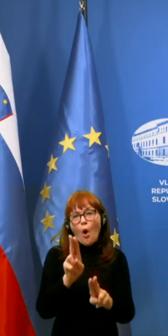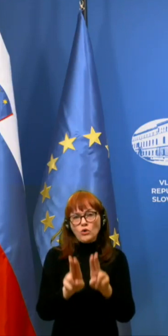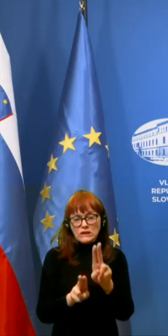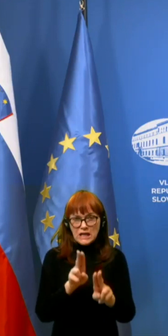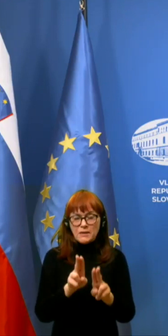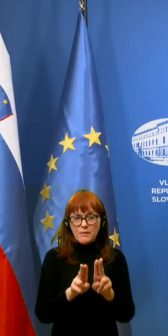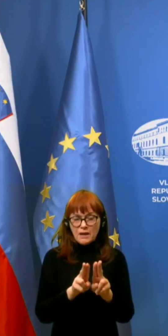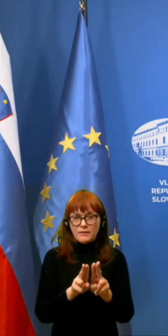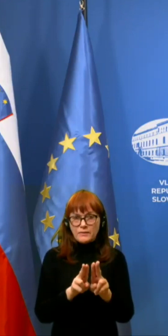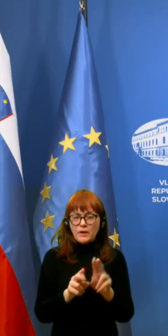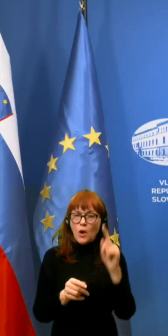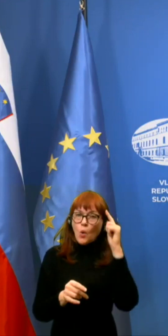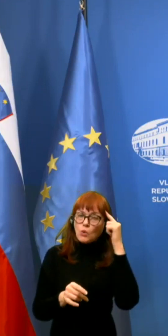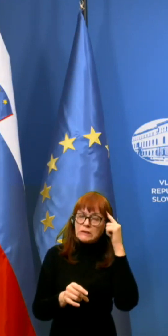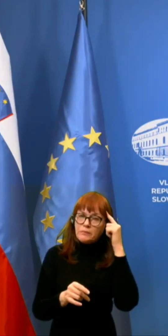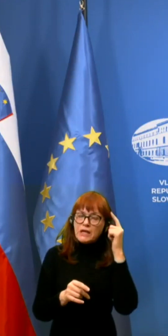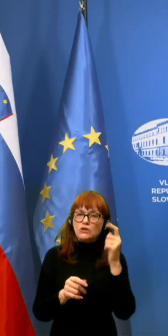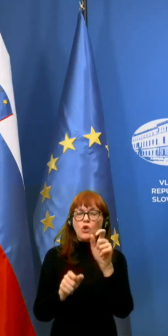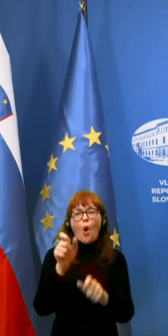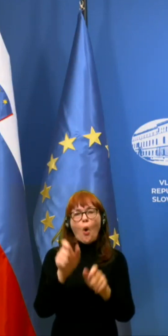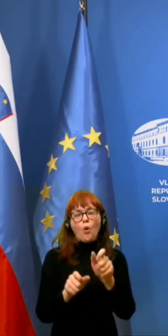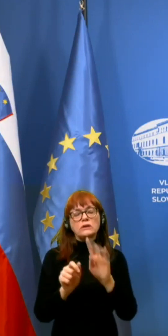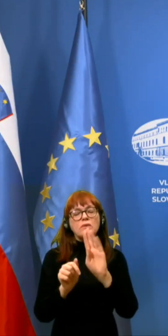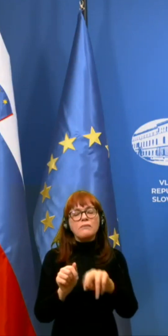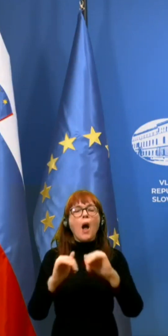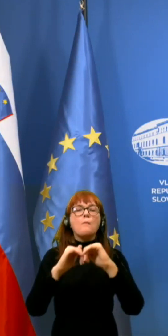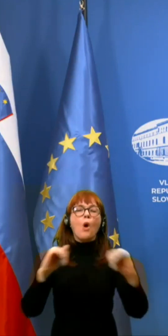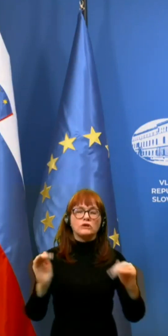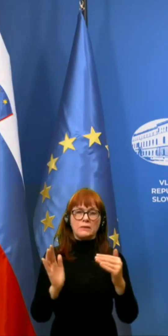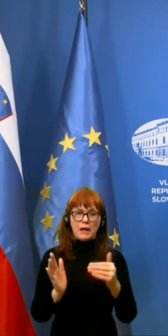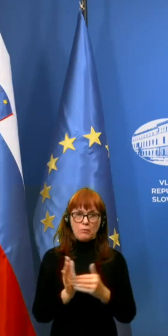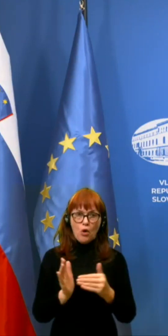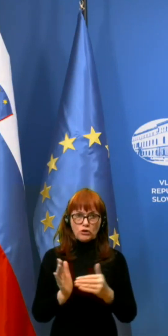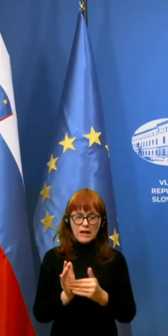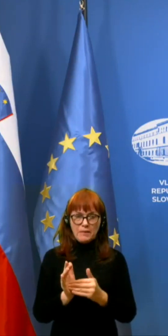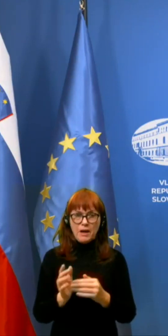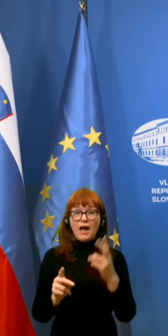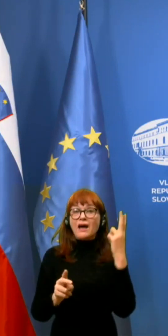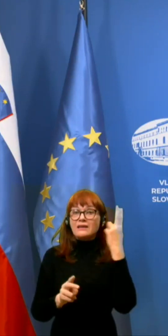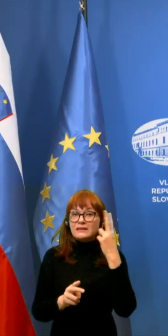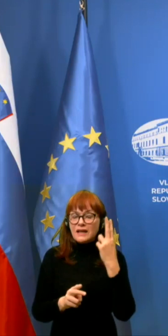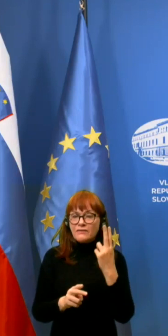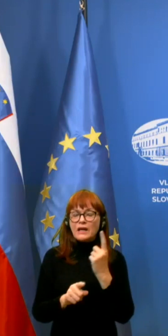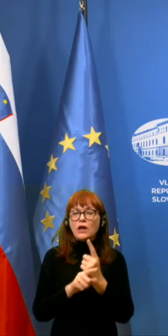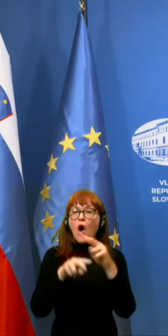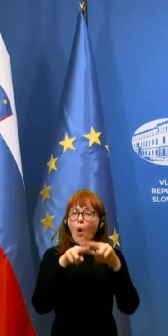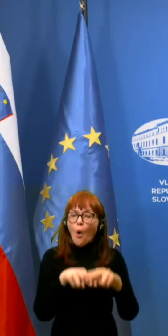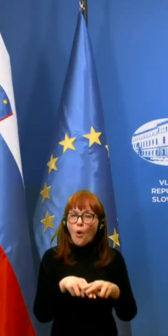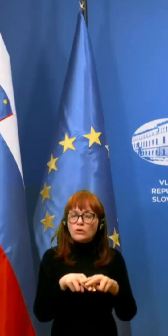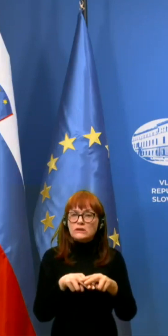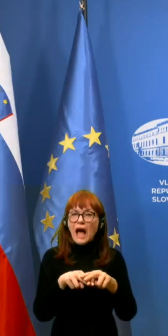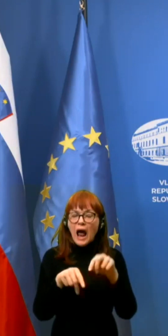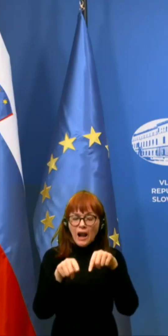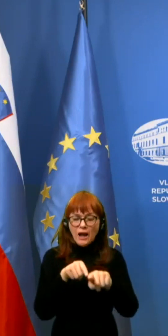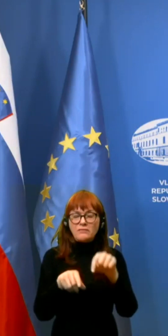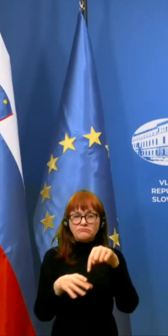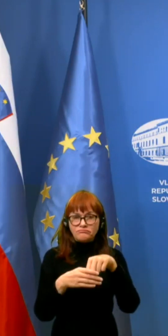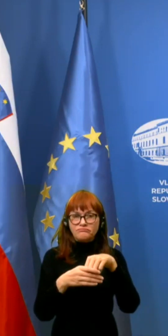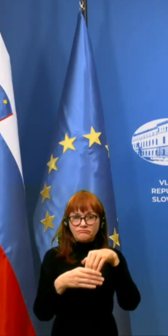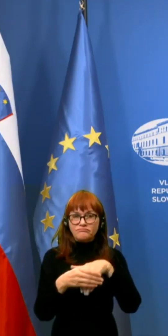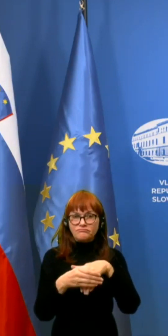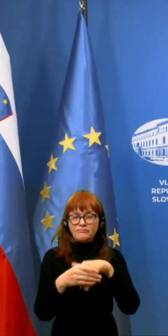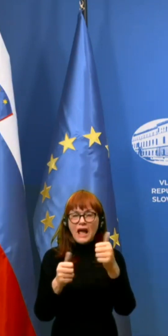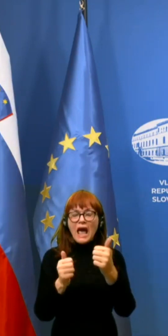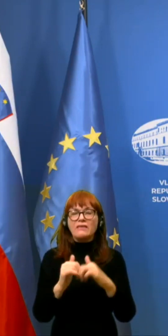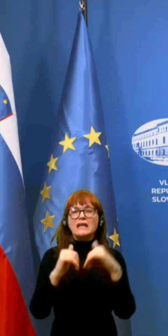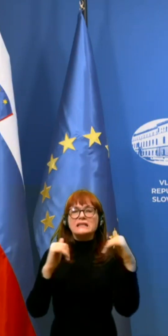v smislu oseb z posebnimi potrebami in pa seveda ostala je notri tudi tista